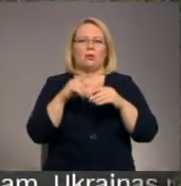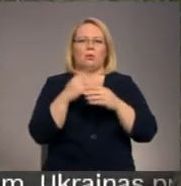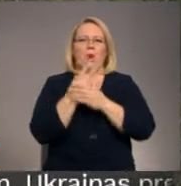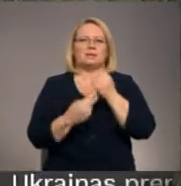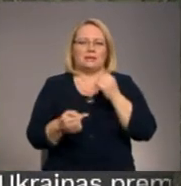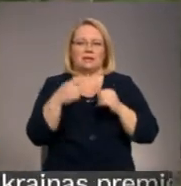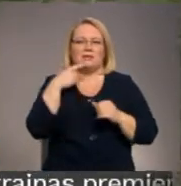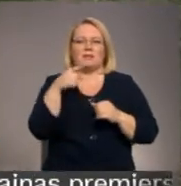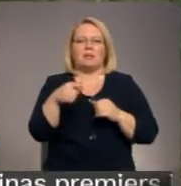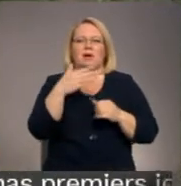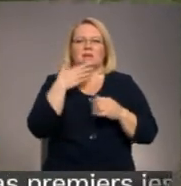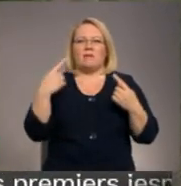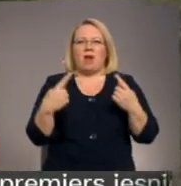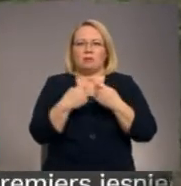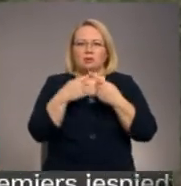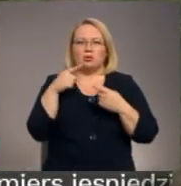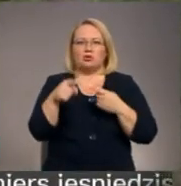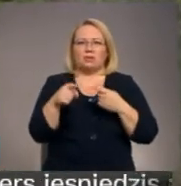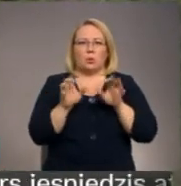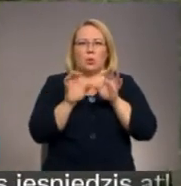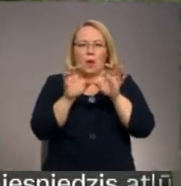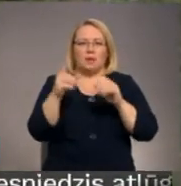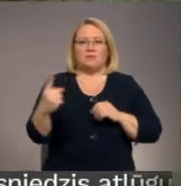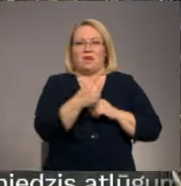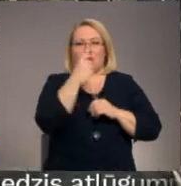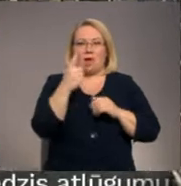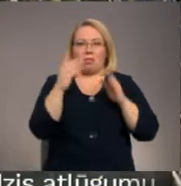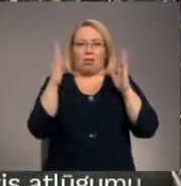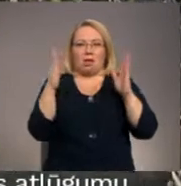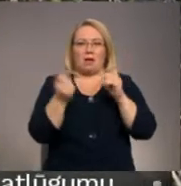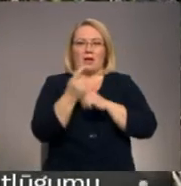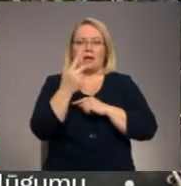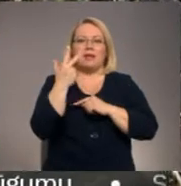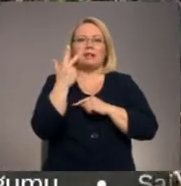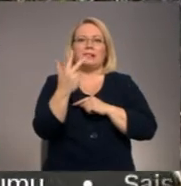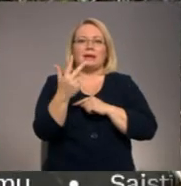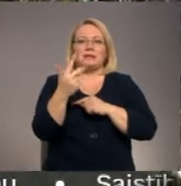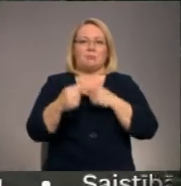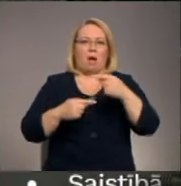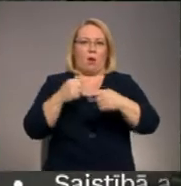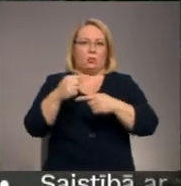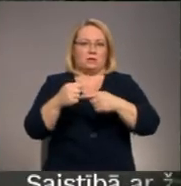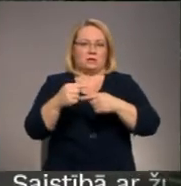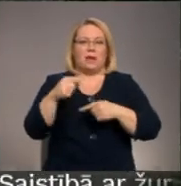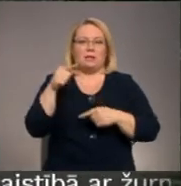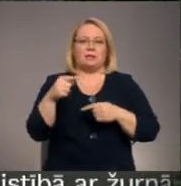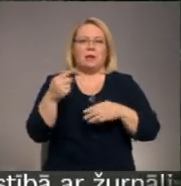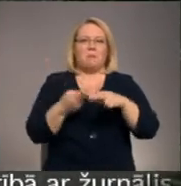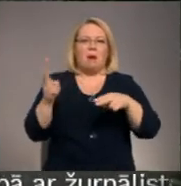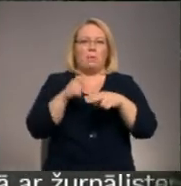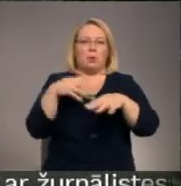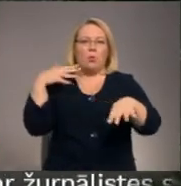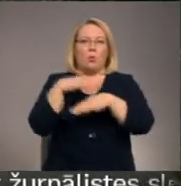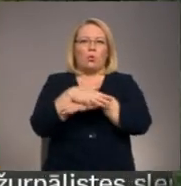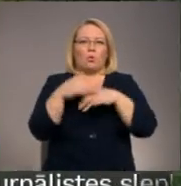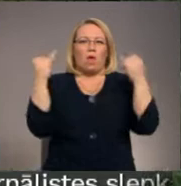laikiem īsti atbilstošas. Astoņu zobumu izgrauzis viena gada laikā jau rada trīs paudas, nevis divas. Tas ir papildus uzbrukums egļu